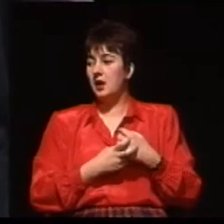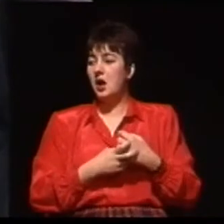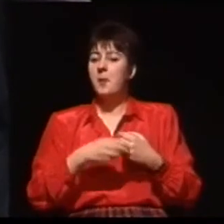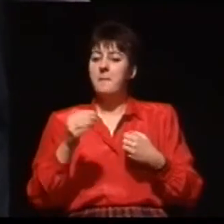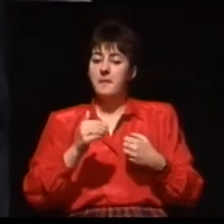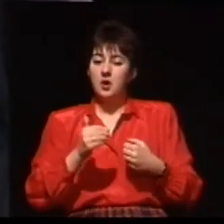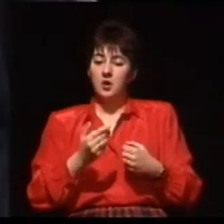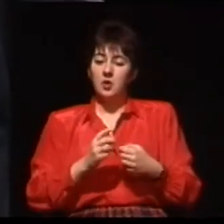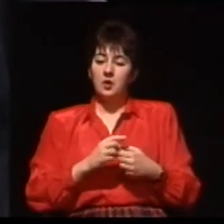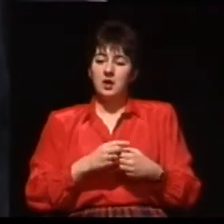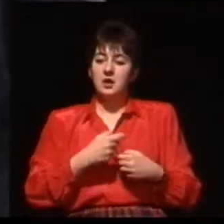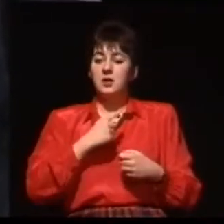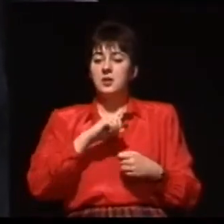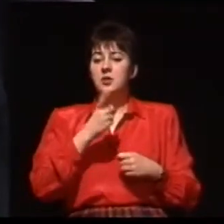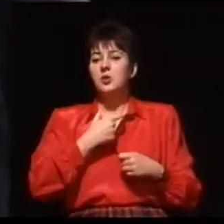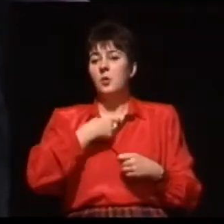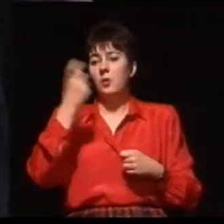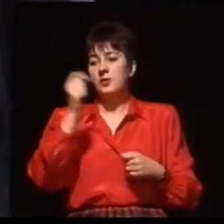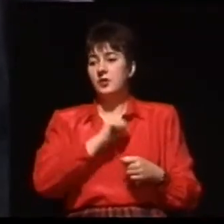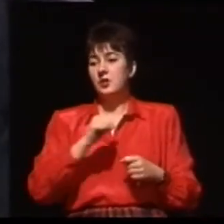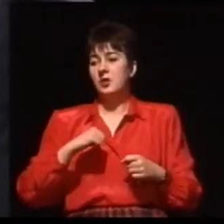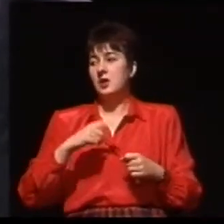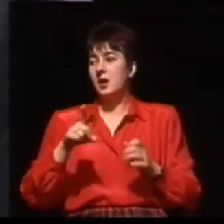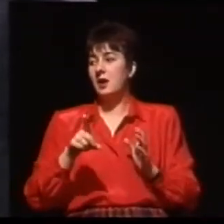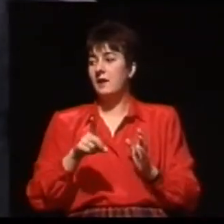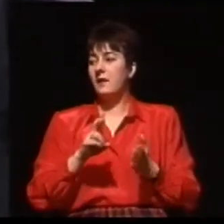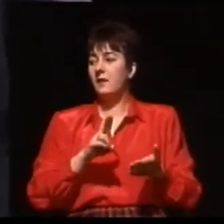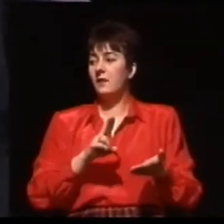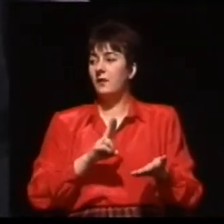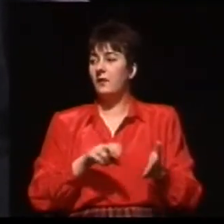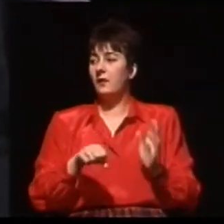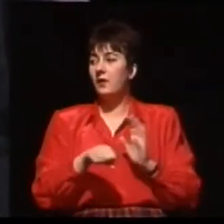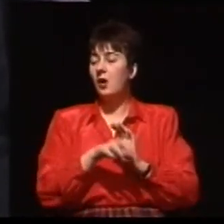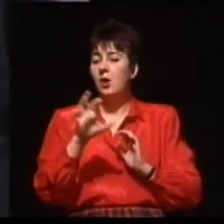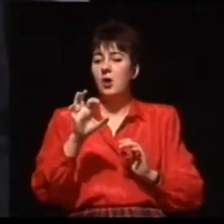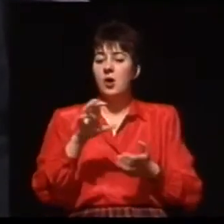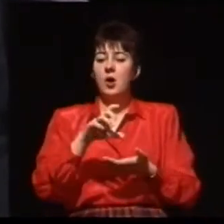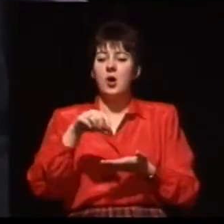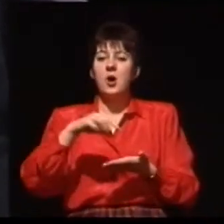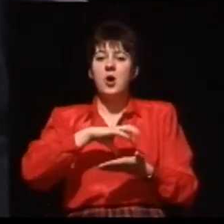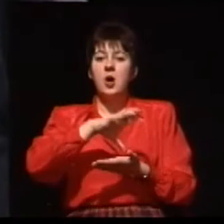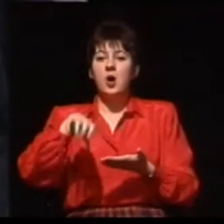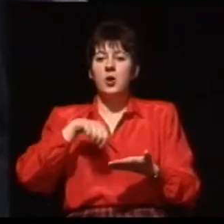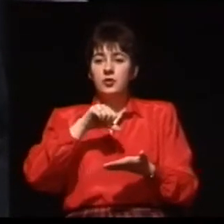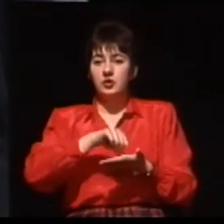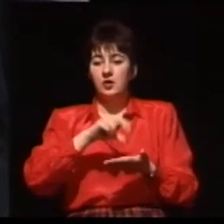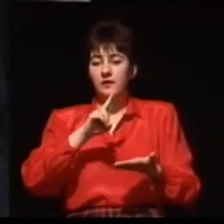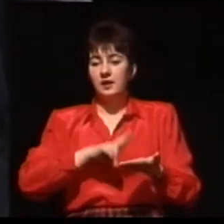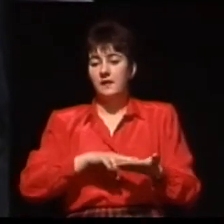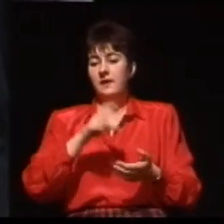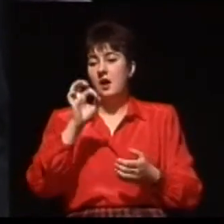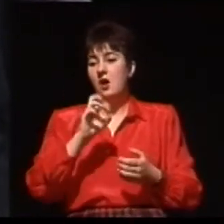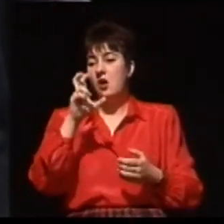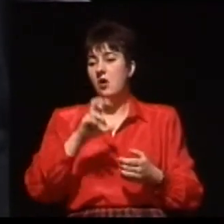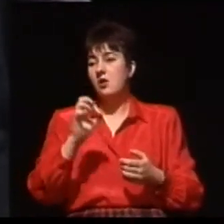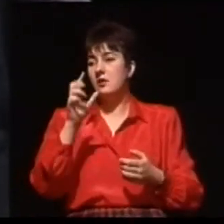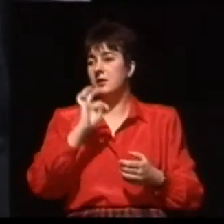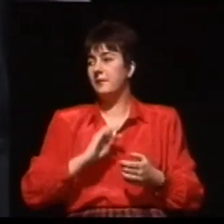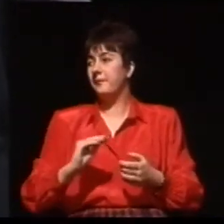w naszych realnych możliwościach. Ja już niedokrotnie mówiłem, że po kilku miesiącach